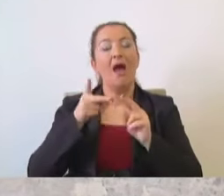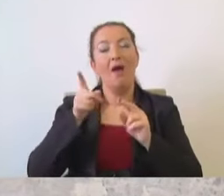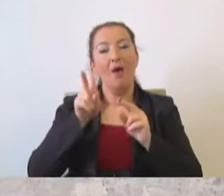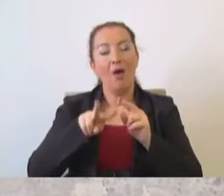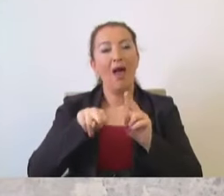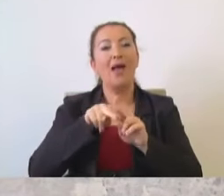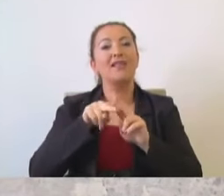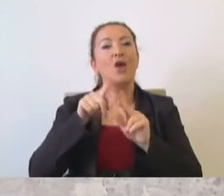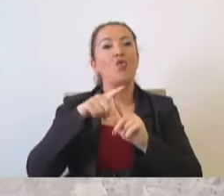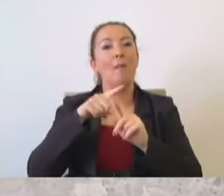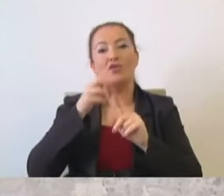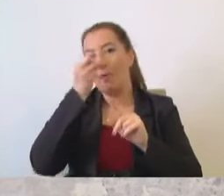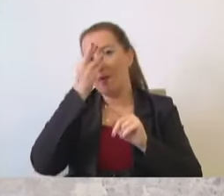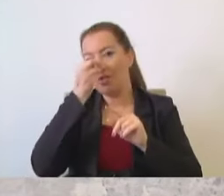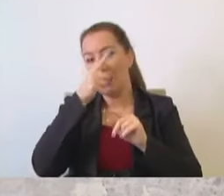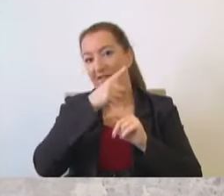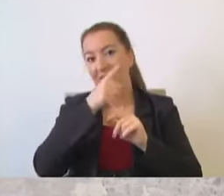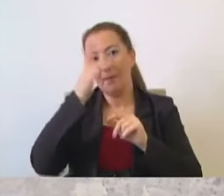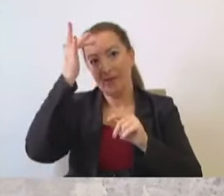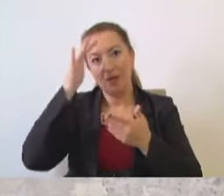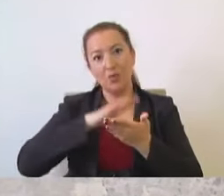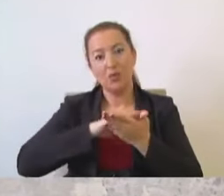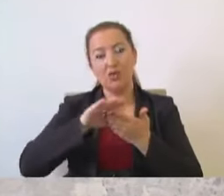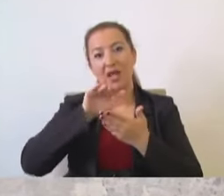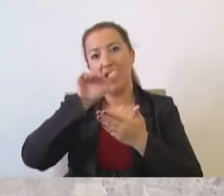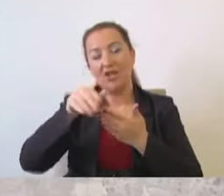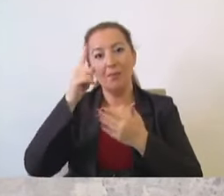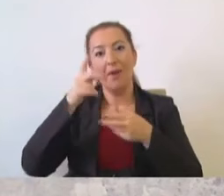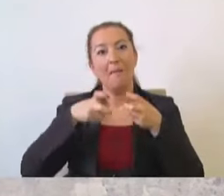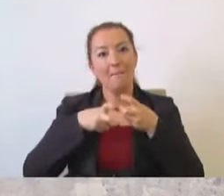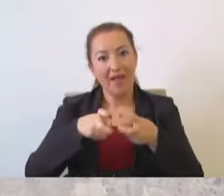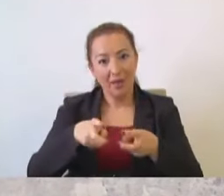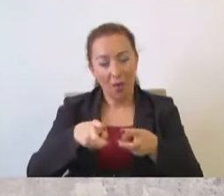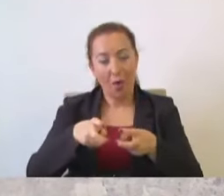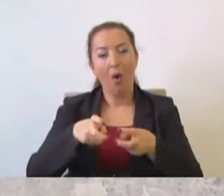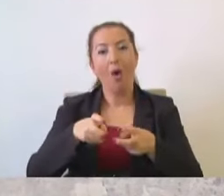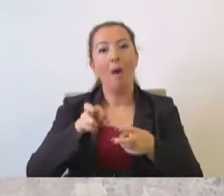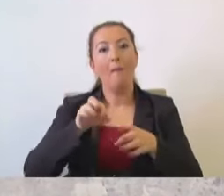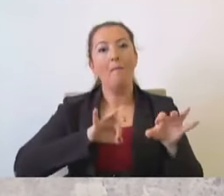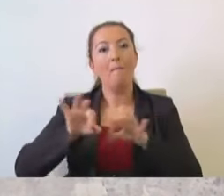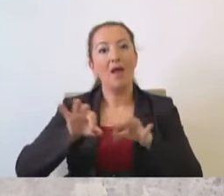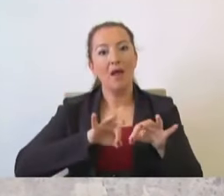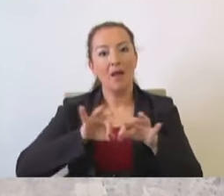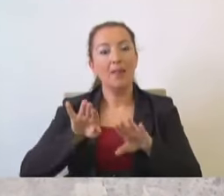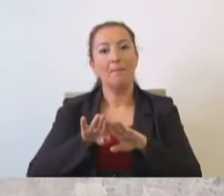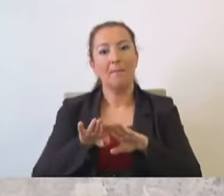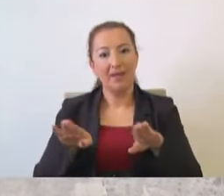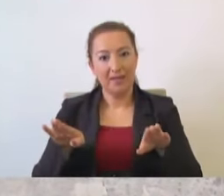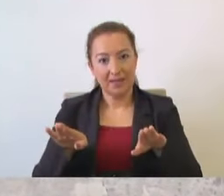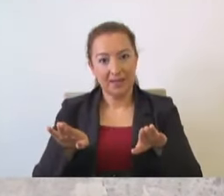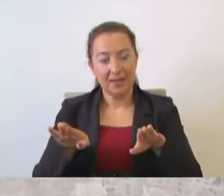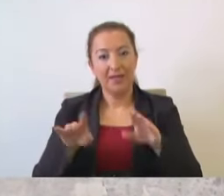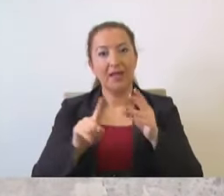Topbaş, Bahçeli Evler'den Beylikdüzü'ne gelecek bir metro hattının planlarının bittiğini,